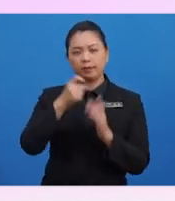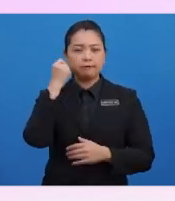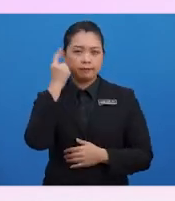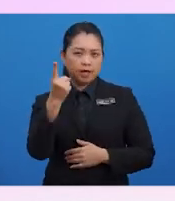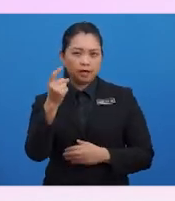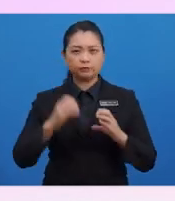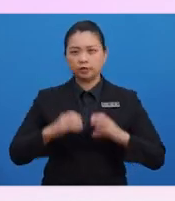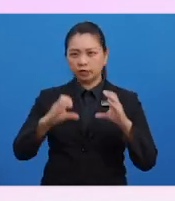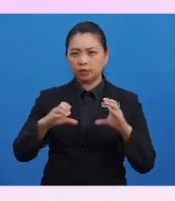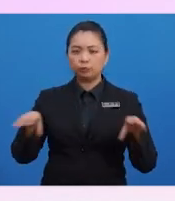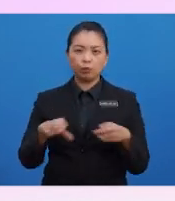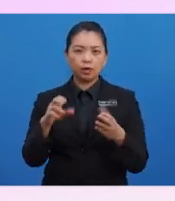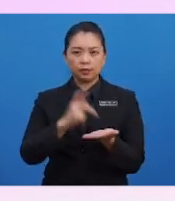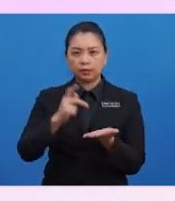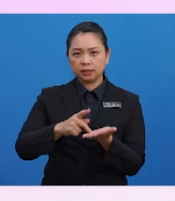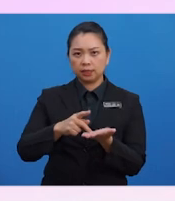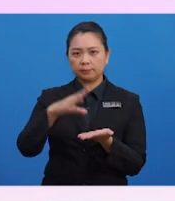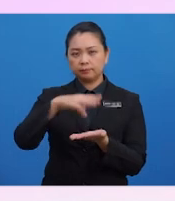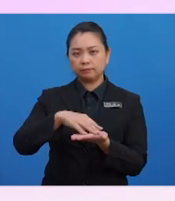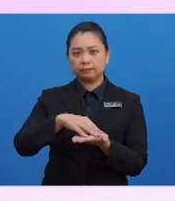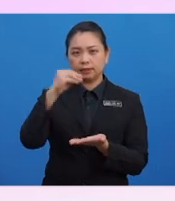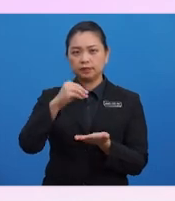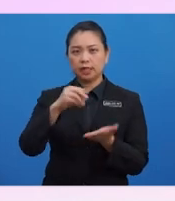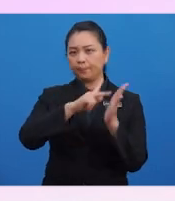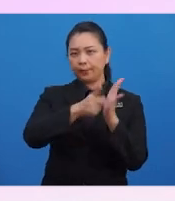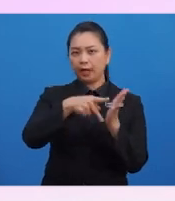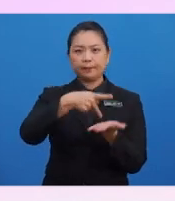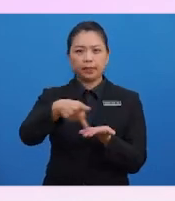untuk membuat pengiraan belanja perabaya.